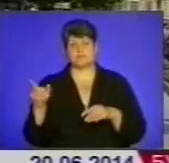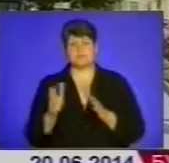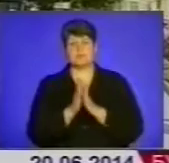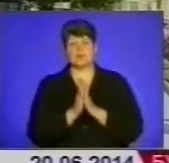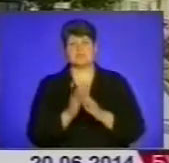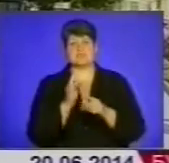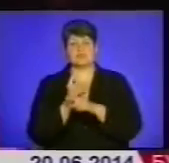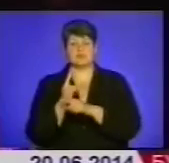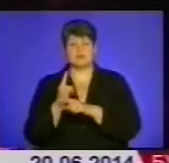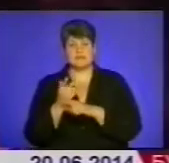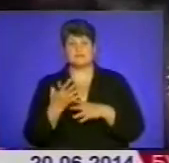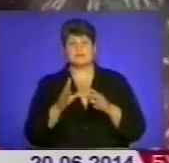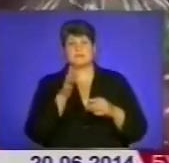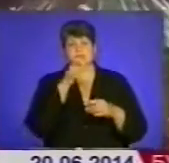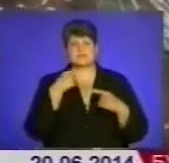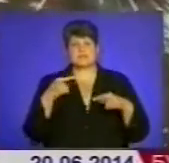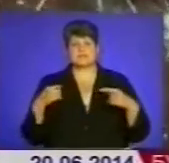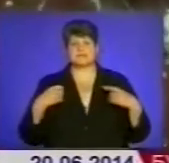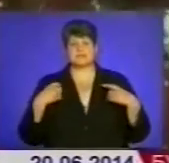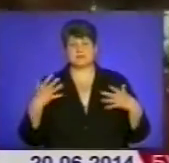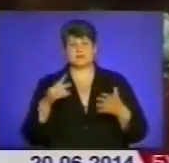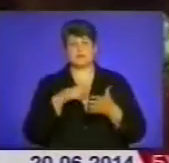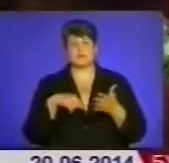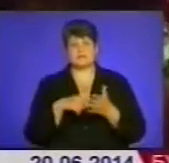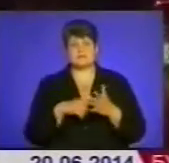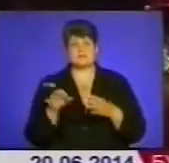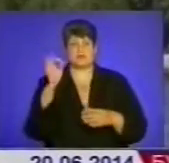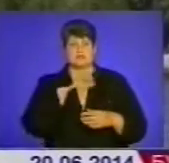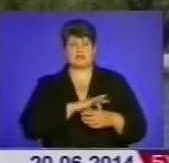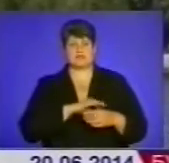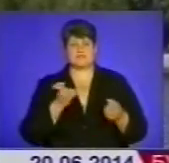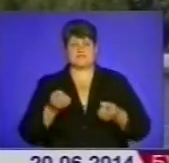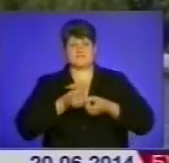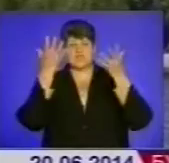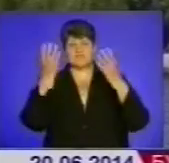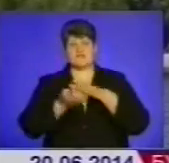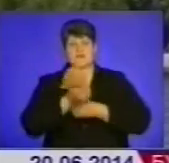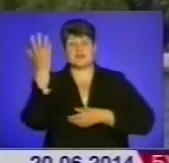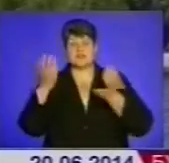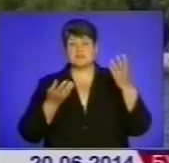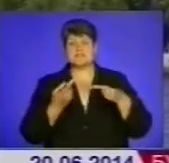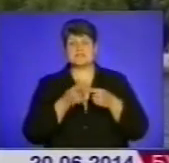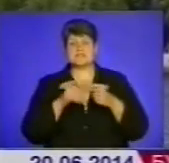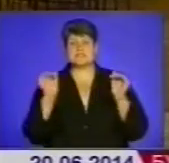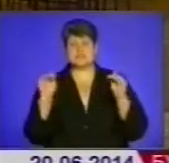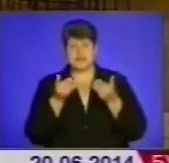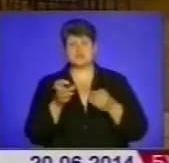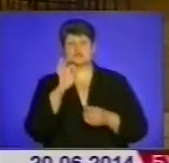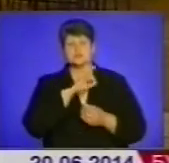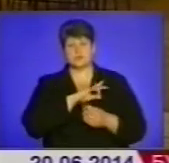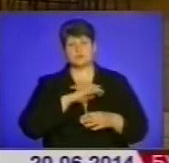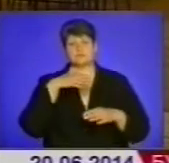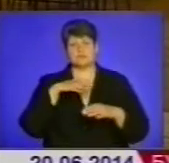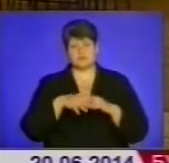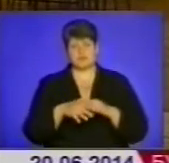заборонити під час будь-яких святкувань у місті використання фейерверків. І незважаючи на те, що це зменшує прибуток, солідарність